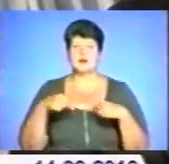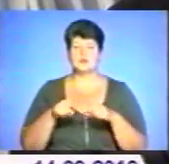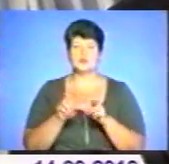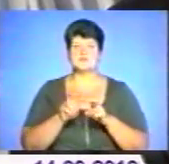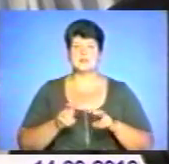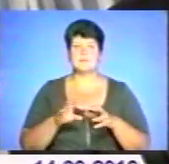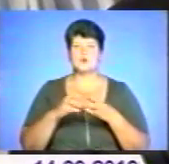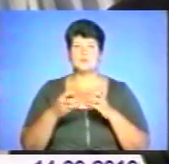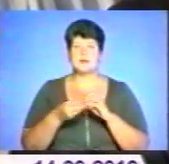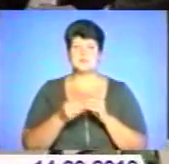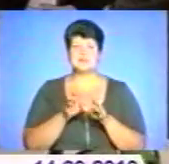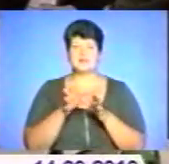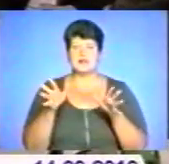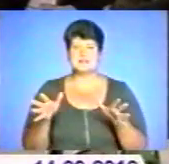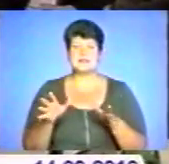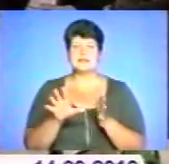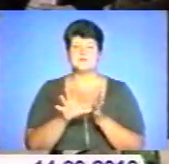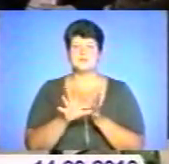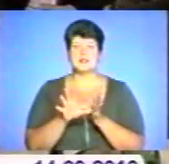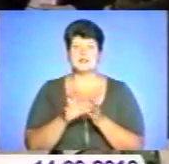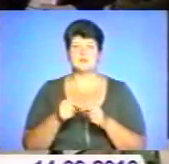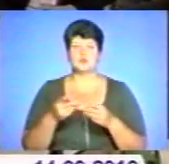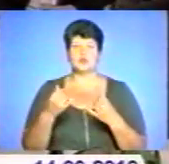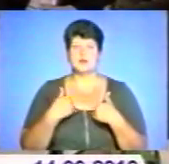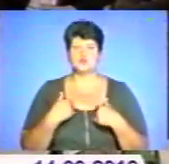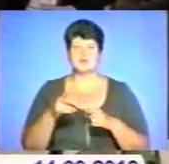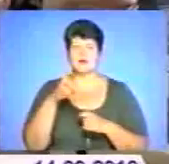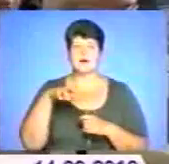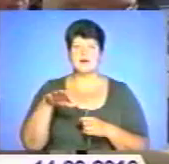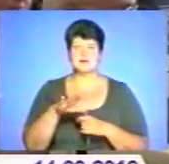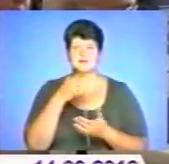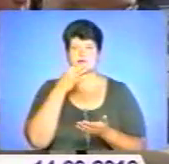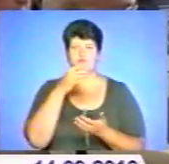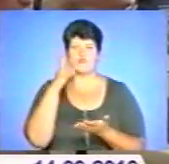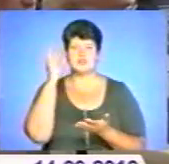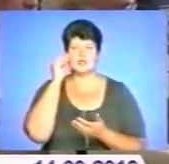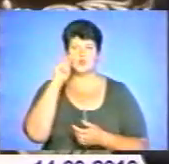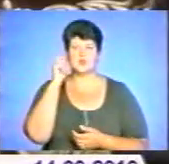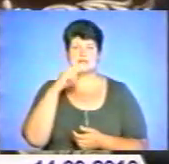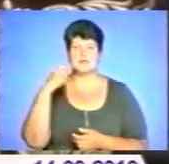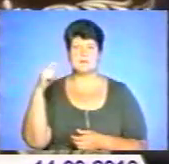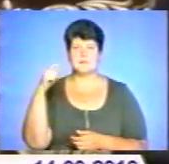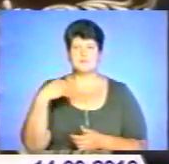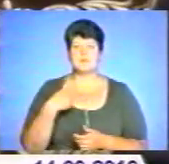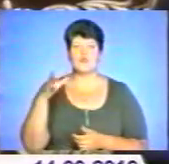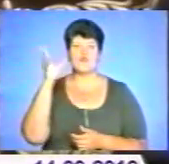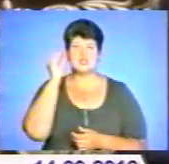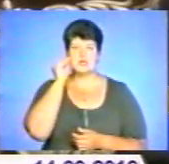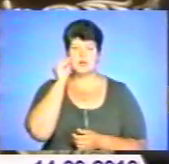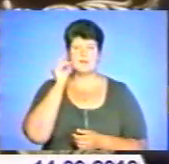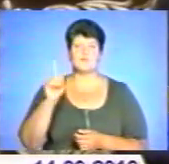проблему диверсифікації джерел постачання енергоносіїв до нашої країни, вважає український президент. Ми вважаємо, що